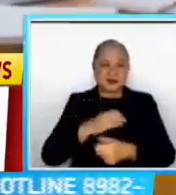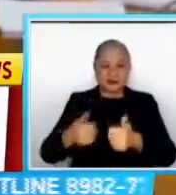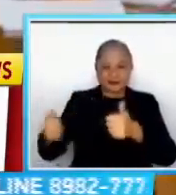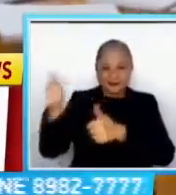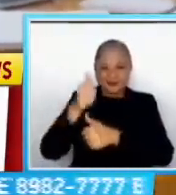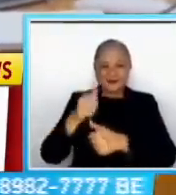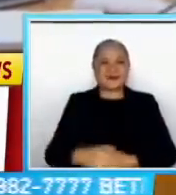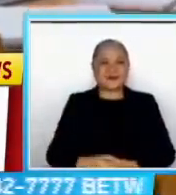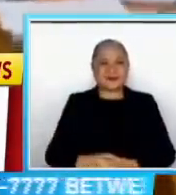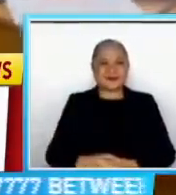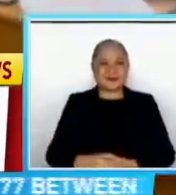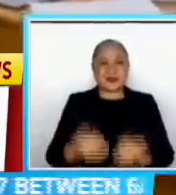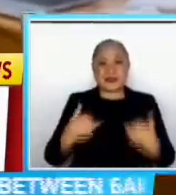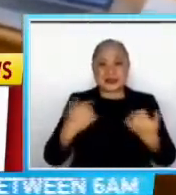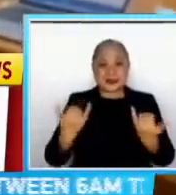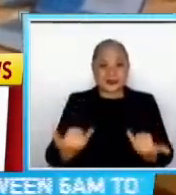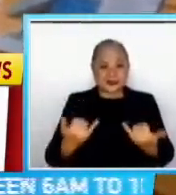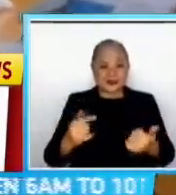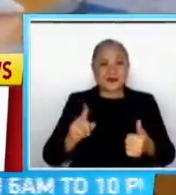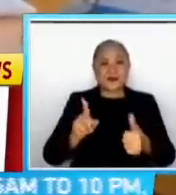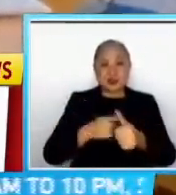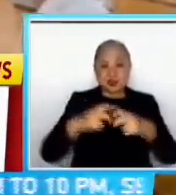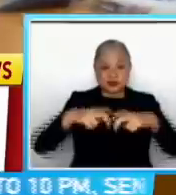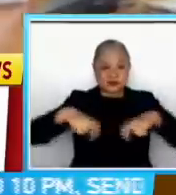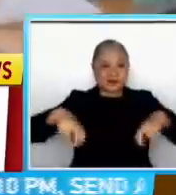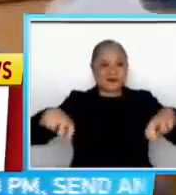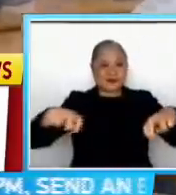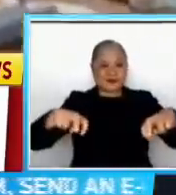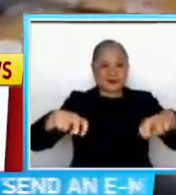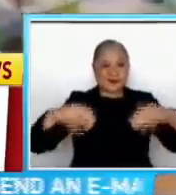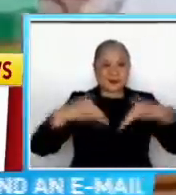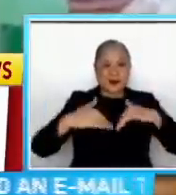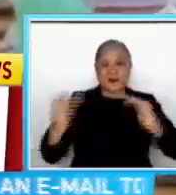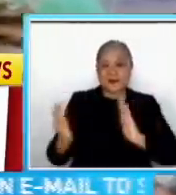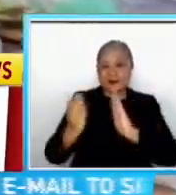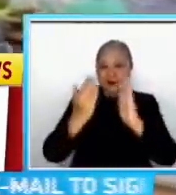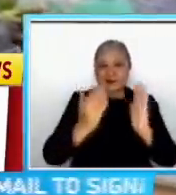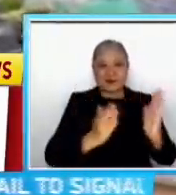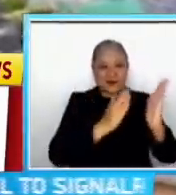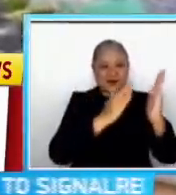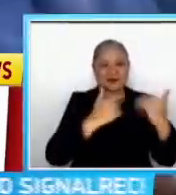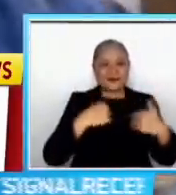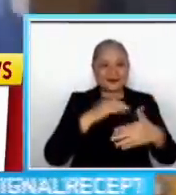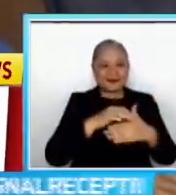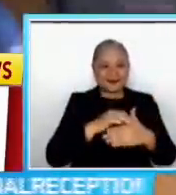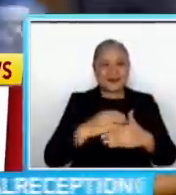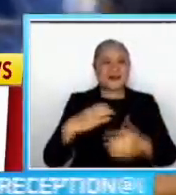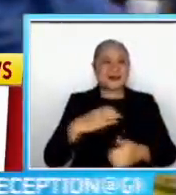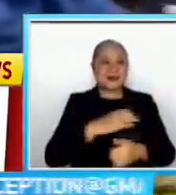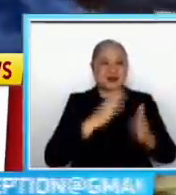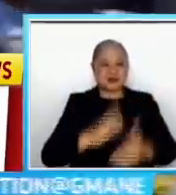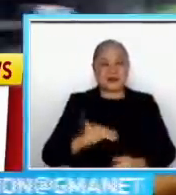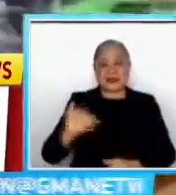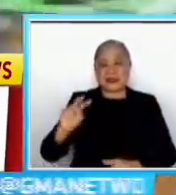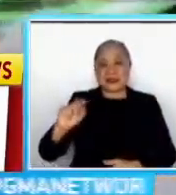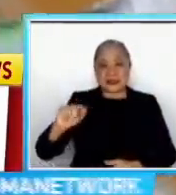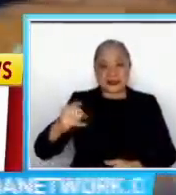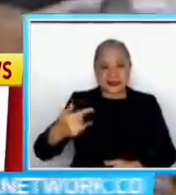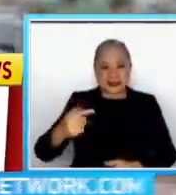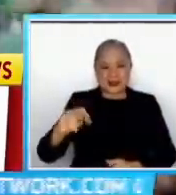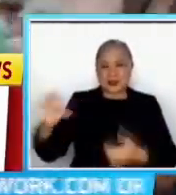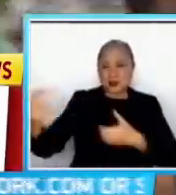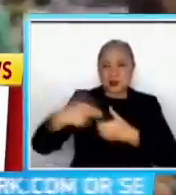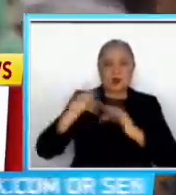Inting ito ang unang unbank session nila Na nagkaroon ng face-to-face ang ilang commissioners Sinabi pa ni Inting na online lamang ang pagtalo ni Garcia